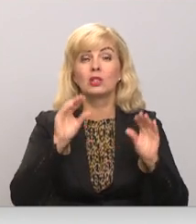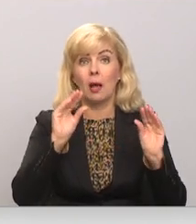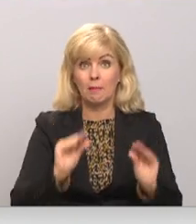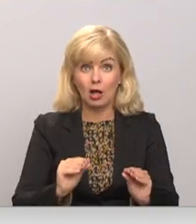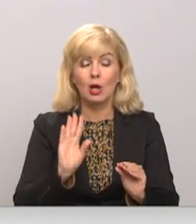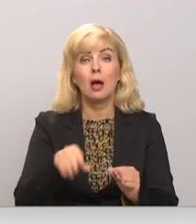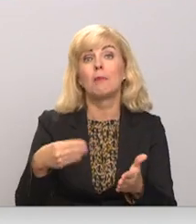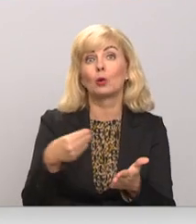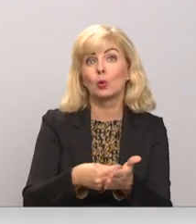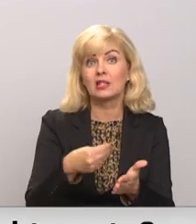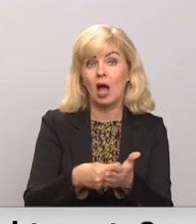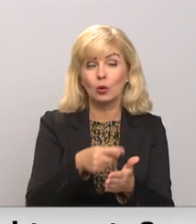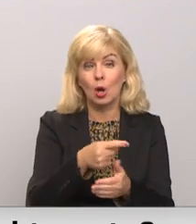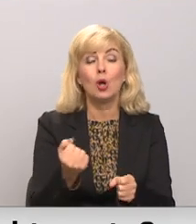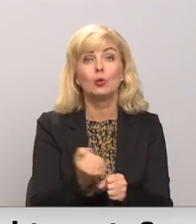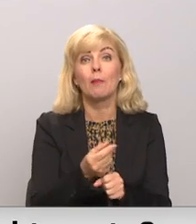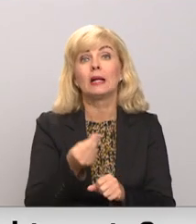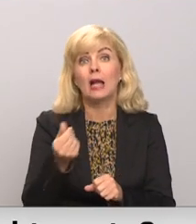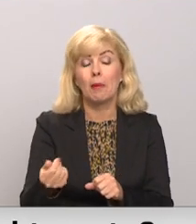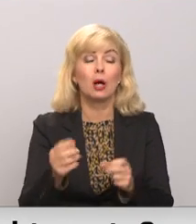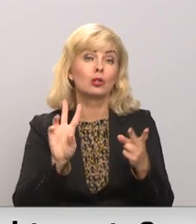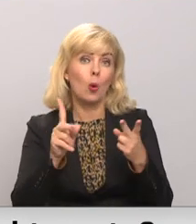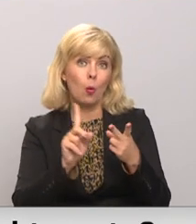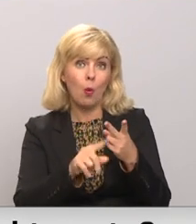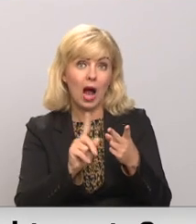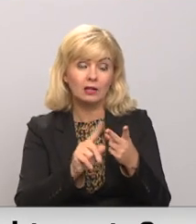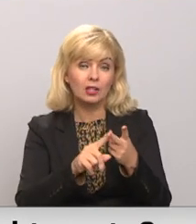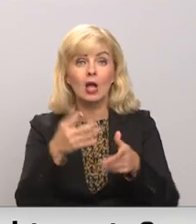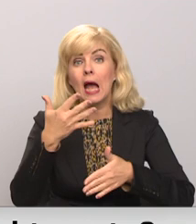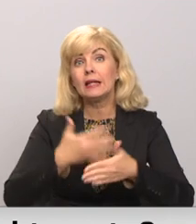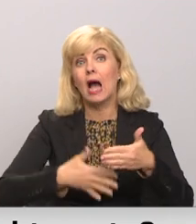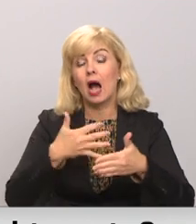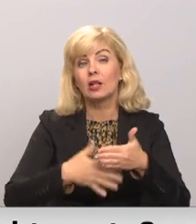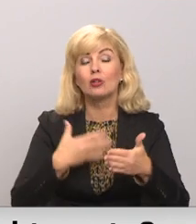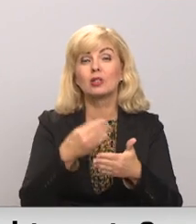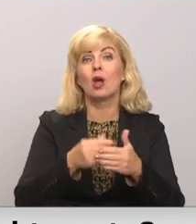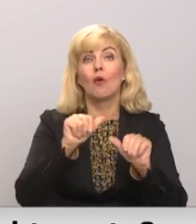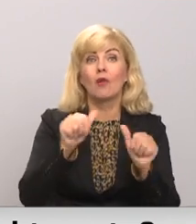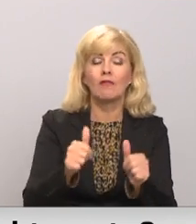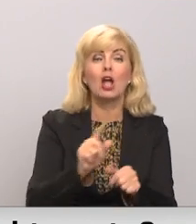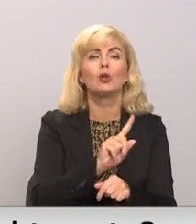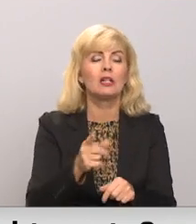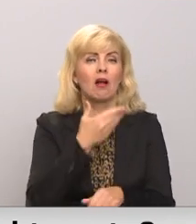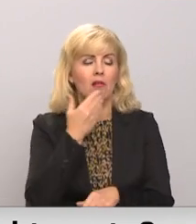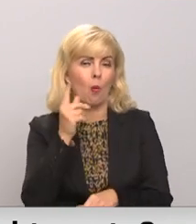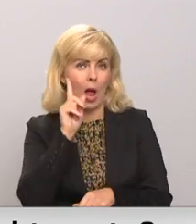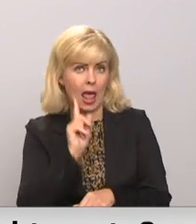par to cenu, kas tev ir tomēr jāmaksā. Otrs ir jāreiknās, ka tev savā veidā jau ir neētības